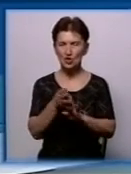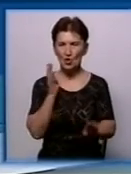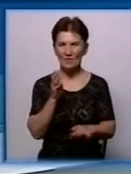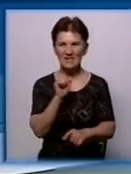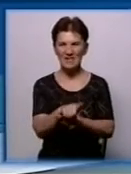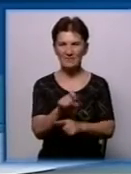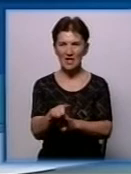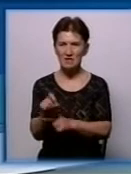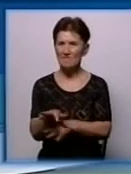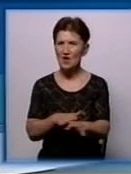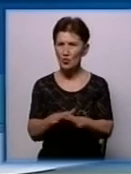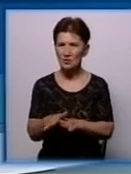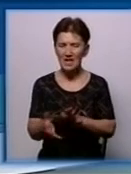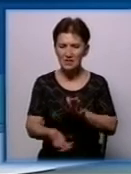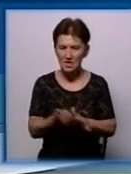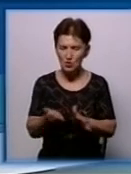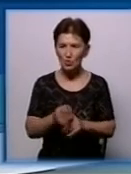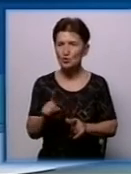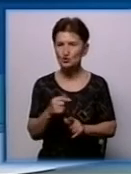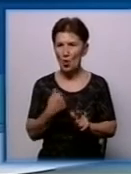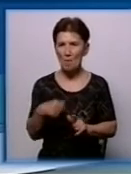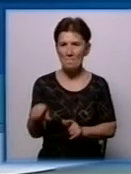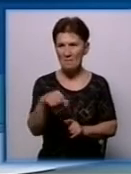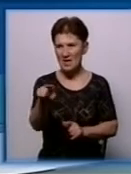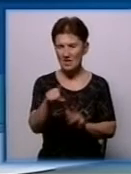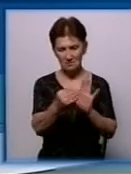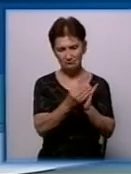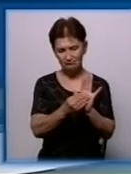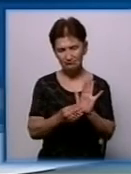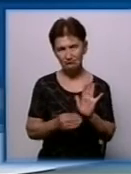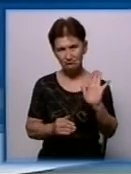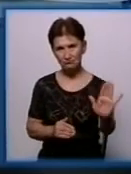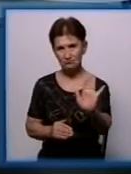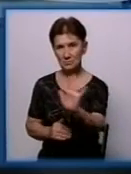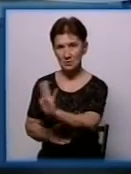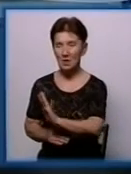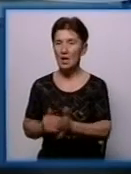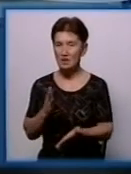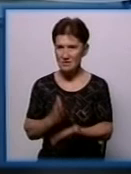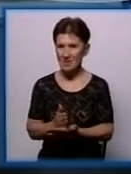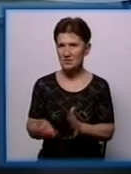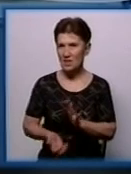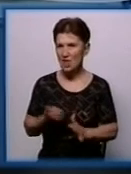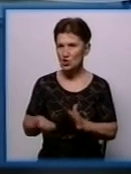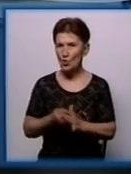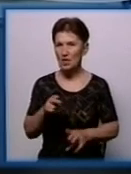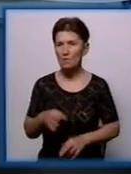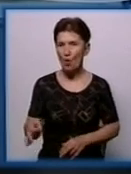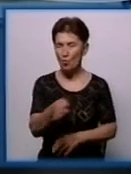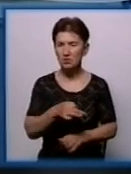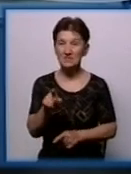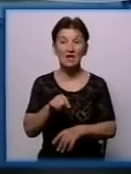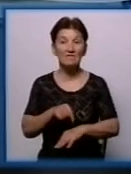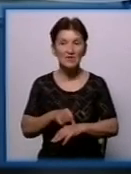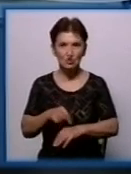ті недоліки, які ми їм подали. Я доповів на нараді, які є недоліки по області. Тобто відчувається